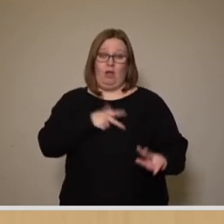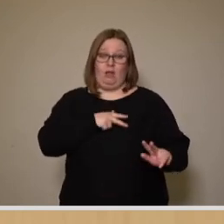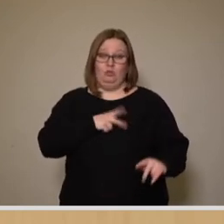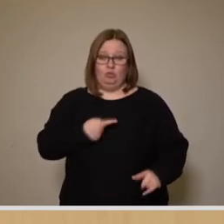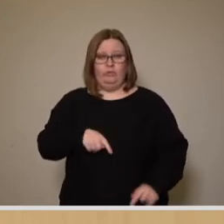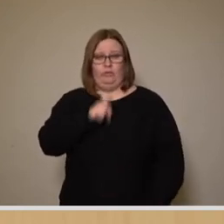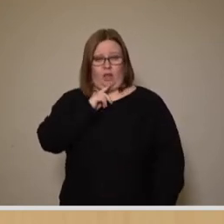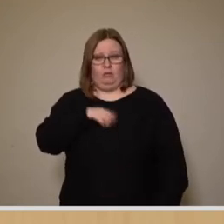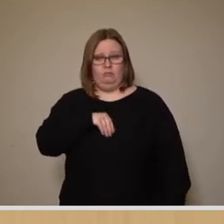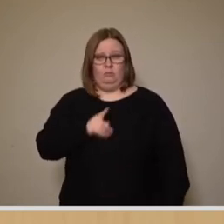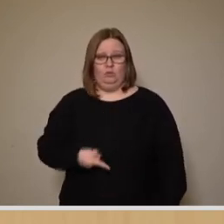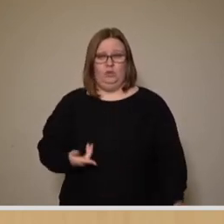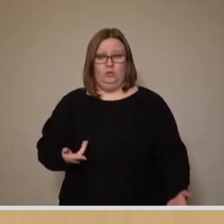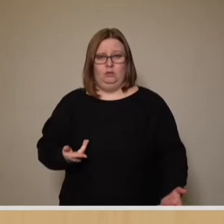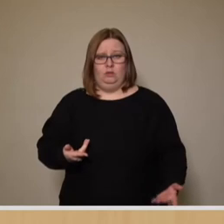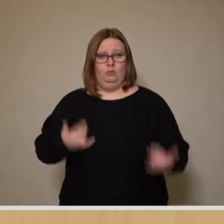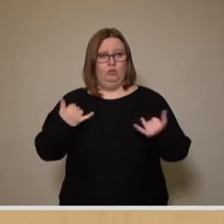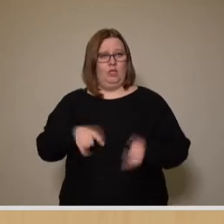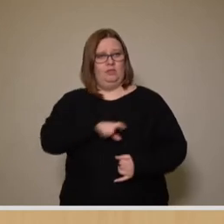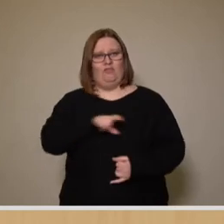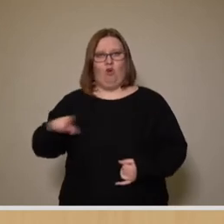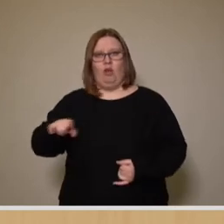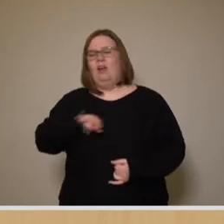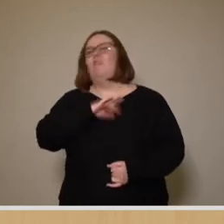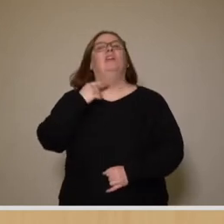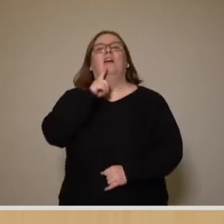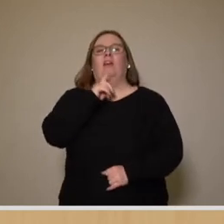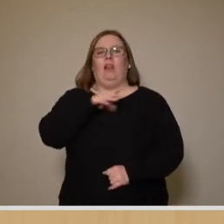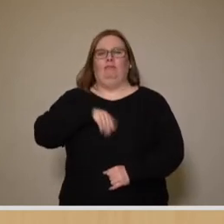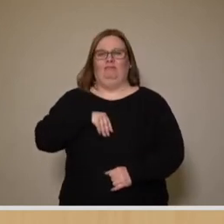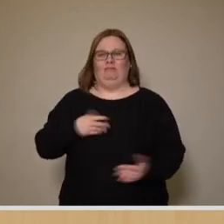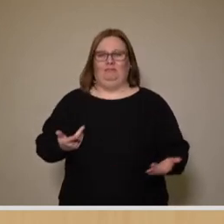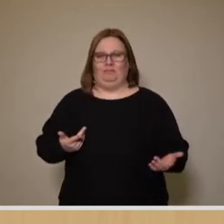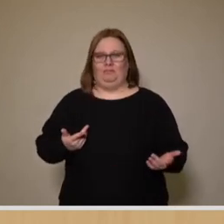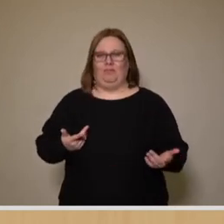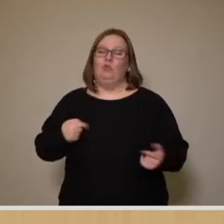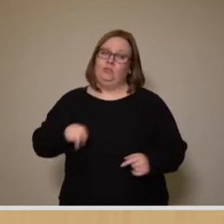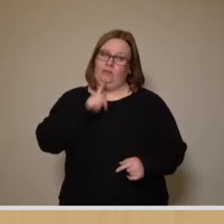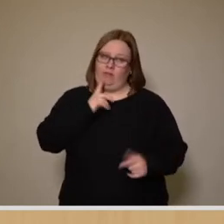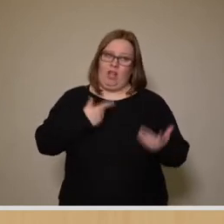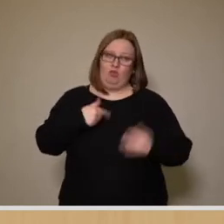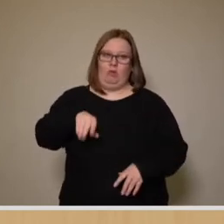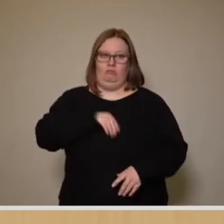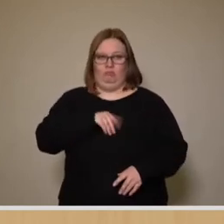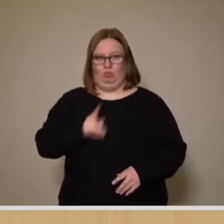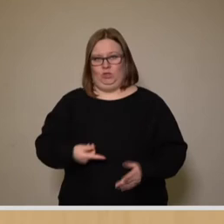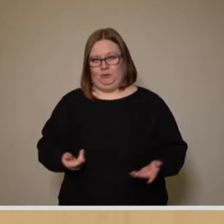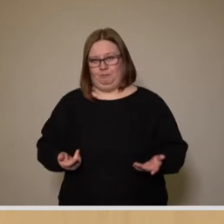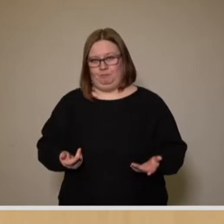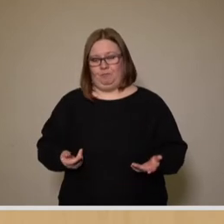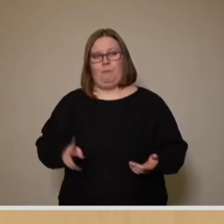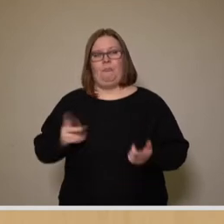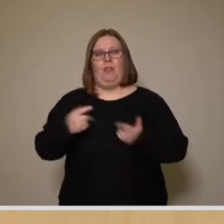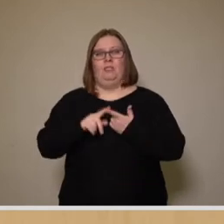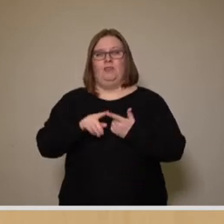diesen Fehler eingestehen. Wir sind ja jetzt gerade in der Woche, in der viele Fehler eingestanden wären. Auch diesen Fehler sollte man vielleicht eingestehen. Der